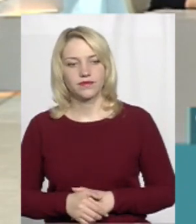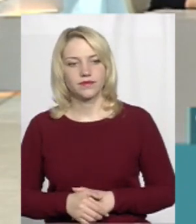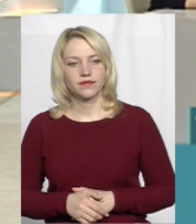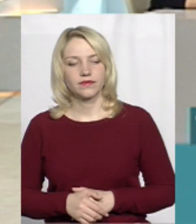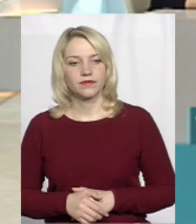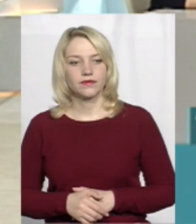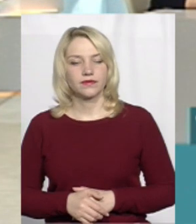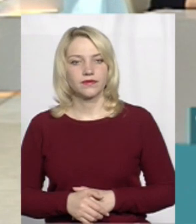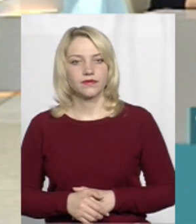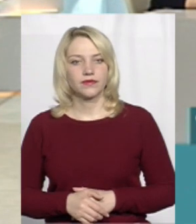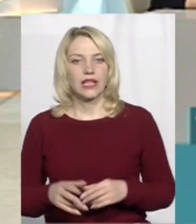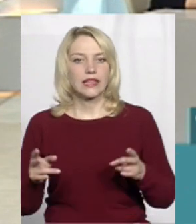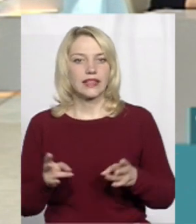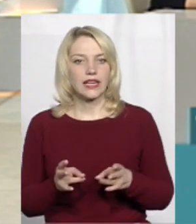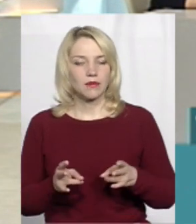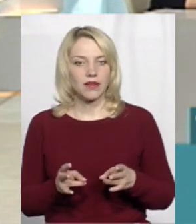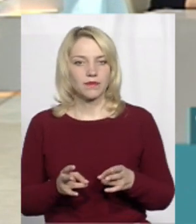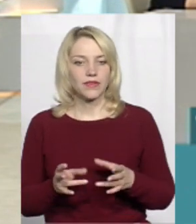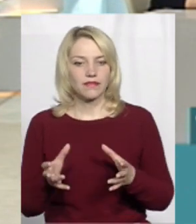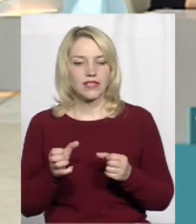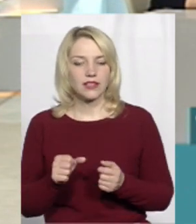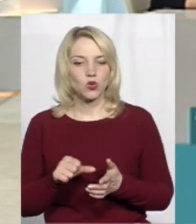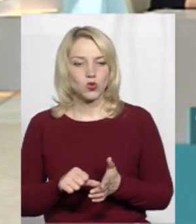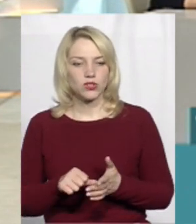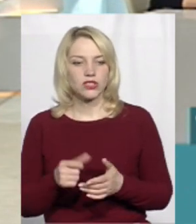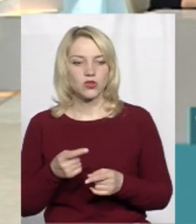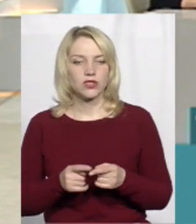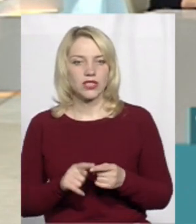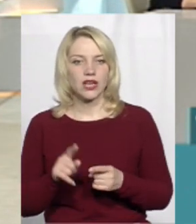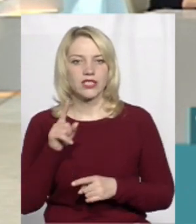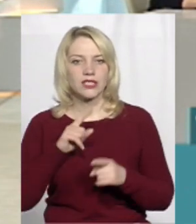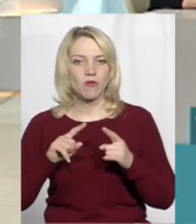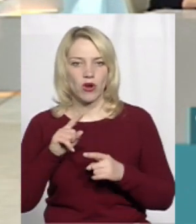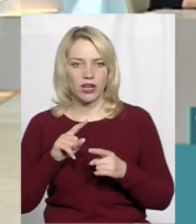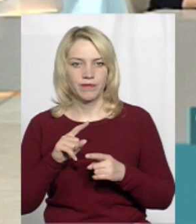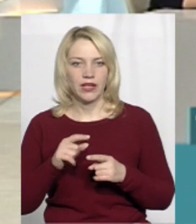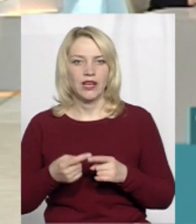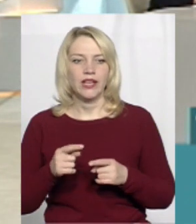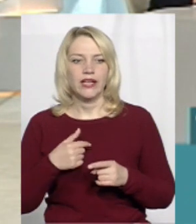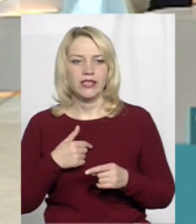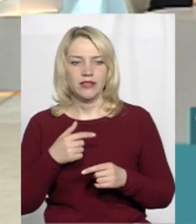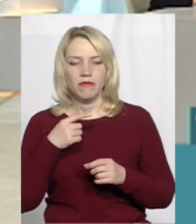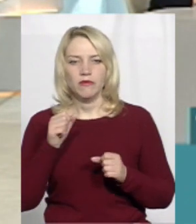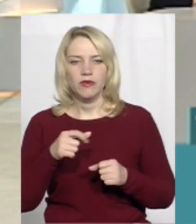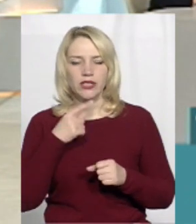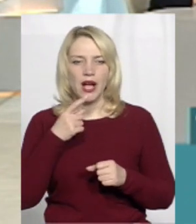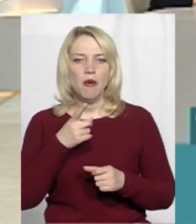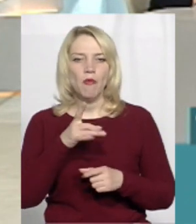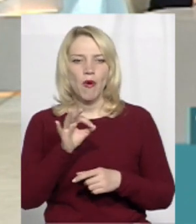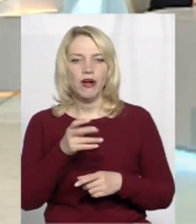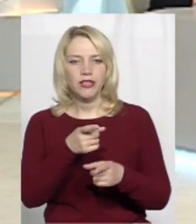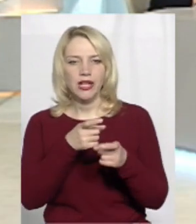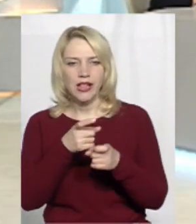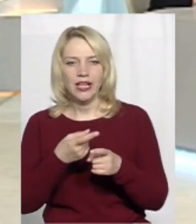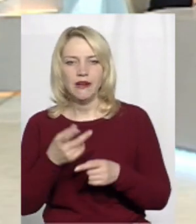Треба насамперед взяти участь в зборах. Я можу судити поки що по Стрілецькому дню,